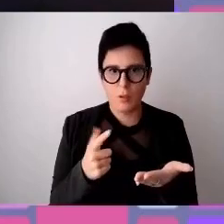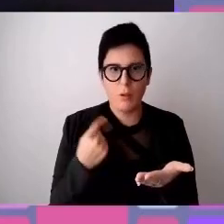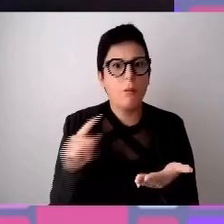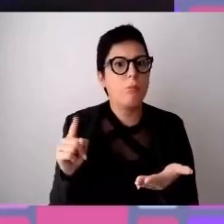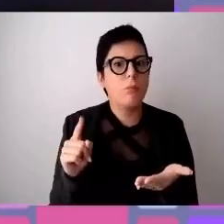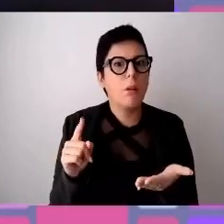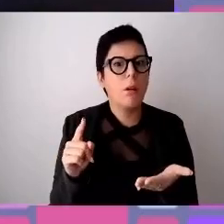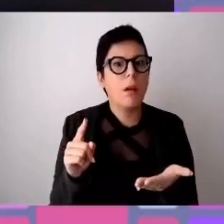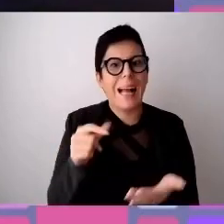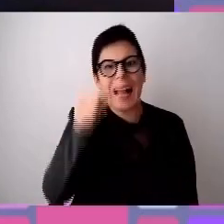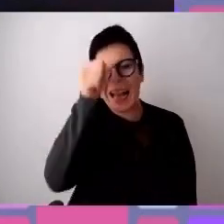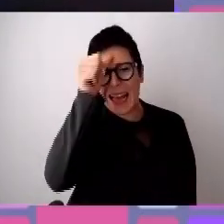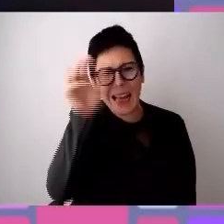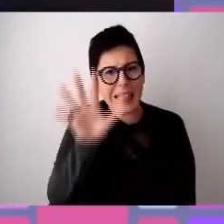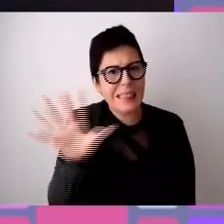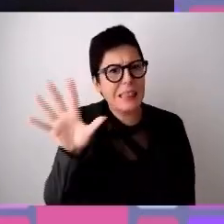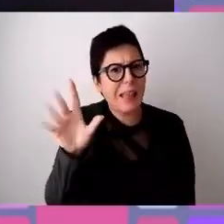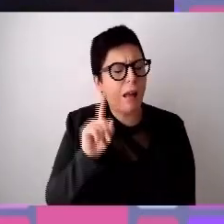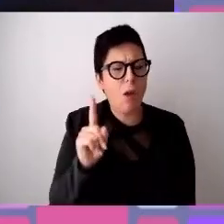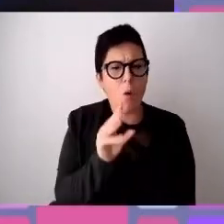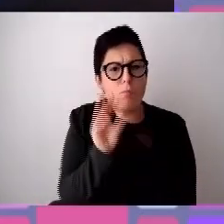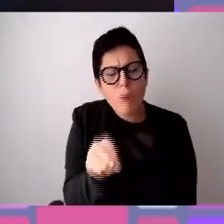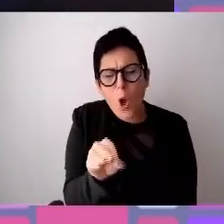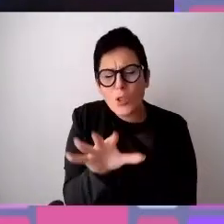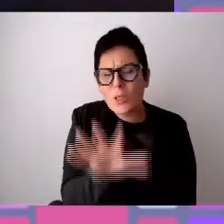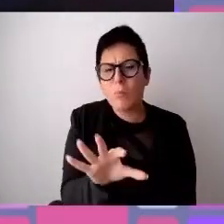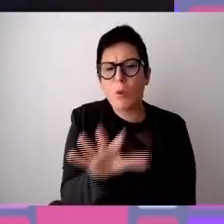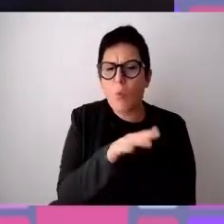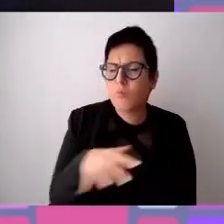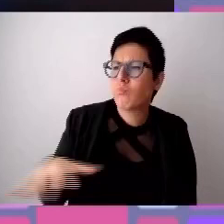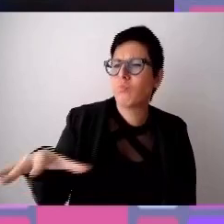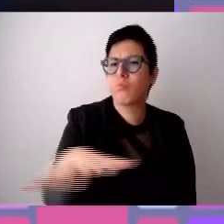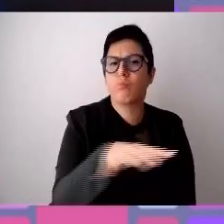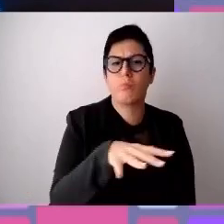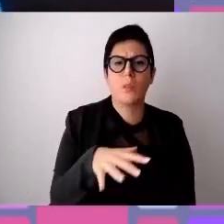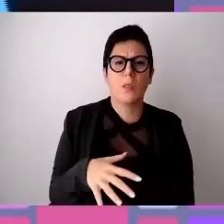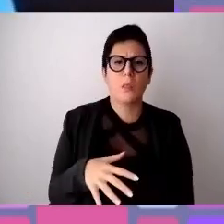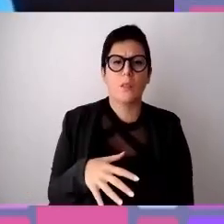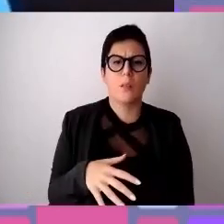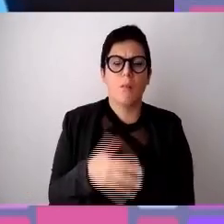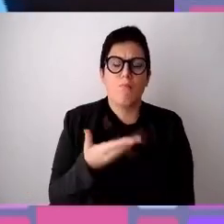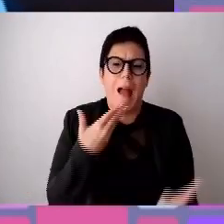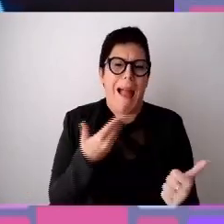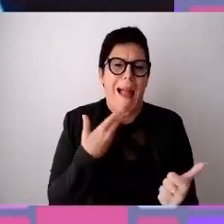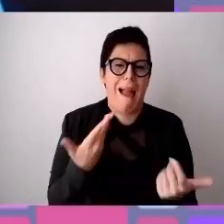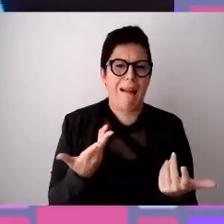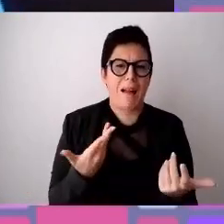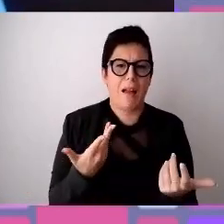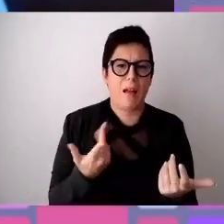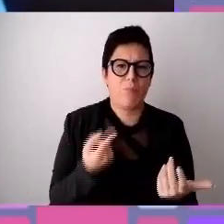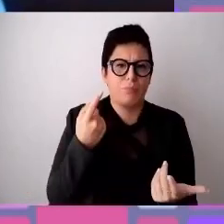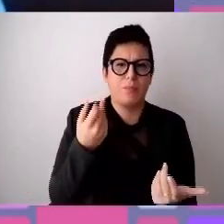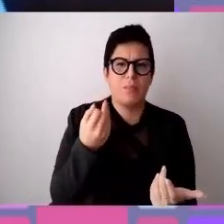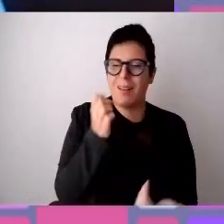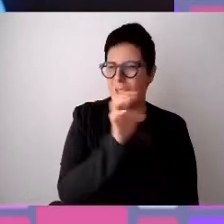l'India in sé, ma ci sono luoghi veramente dove non, ma come succedeva nel nostro vecchio